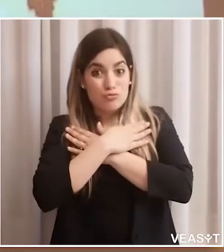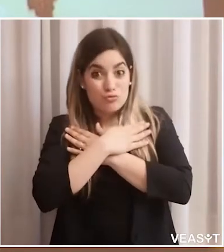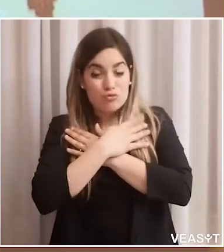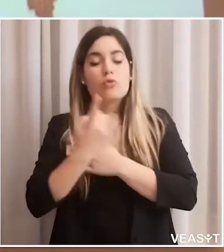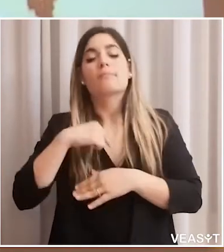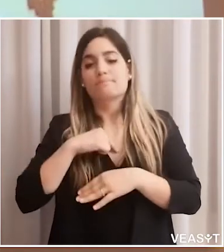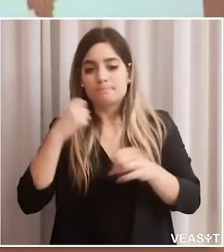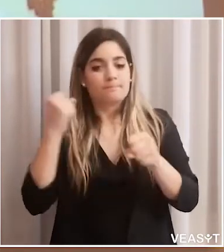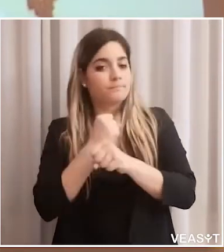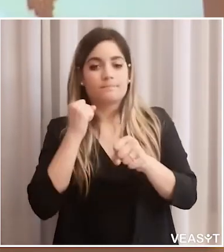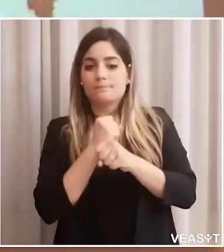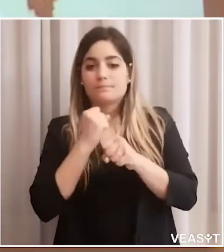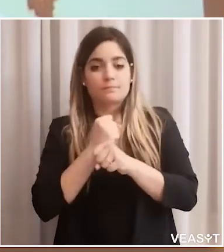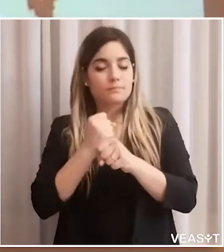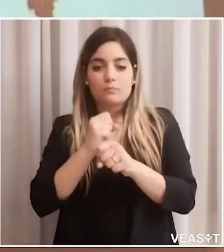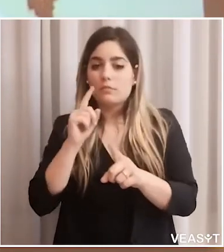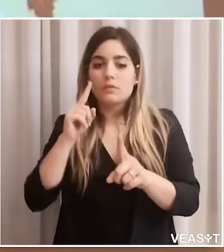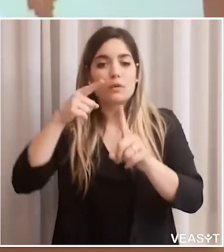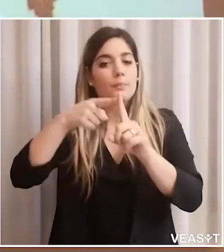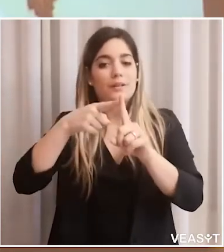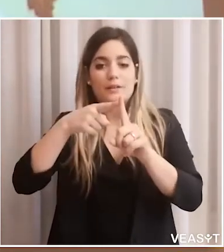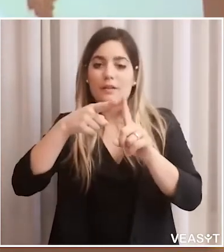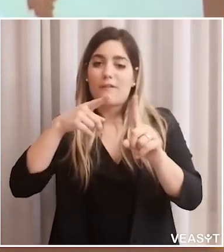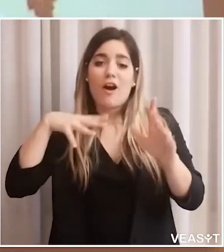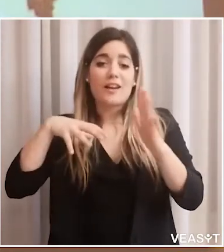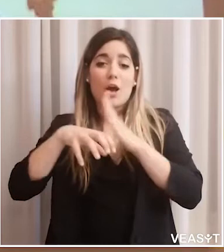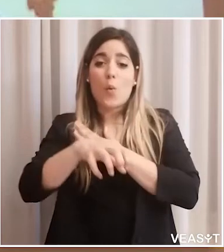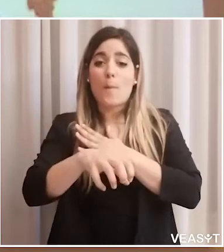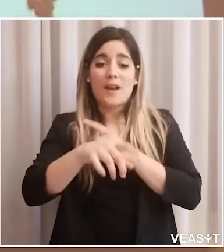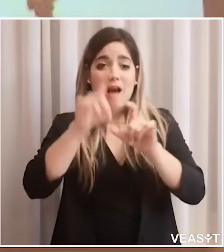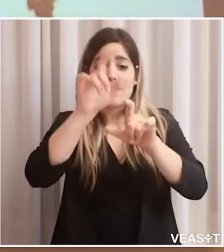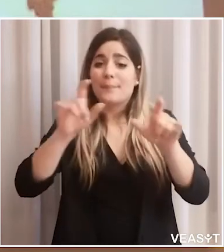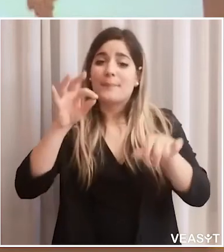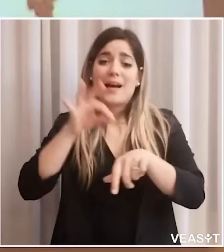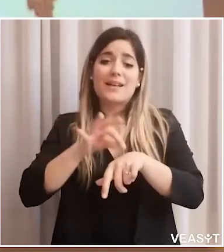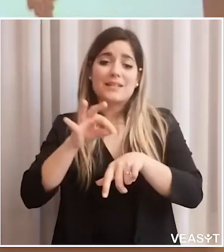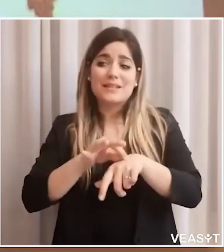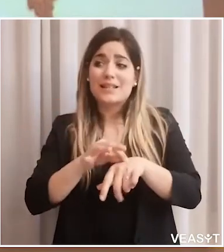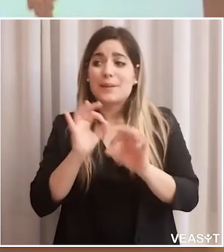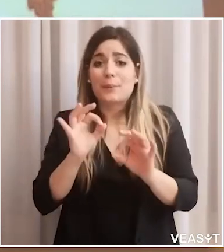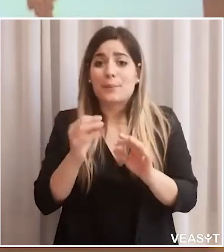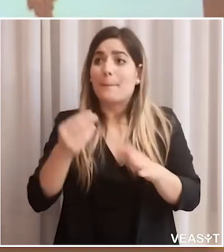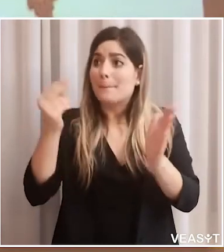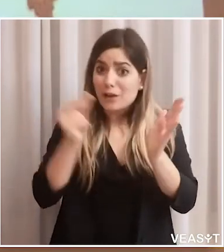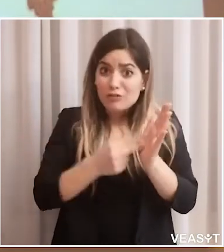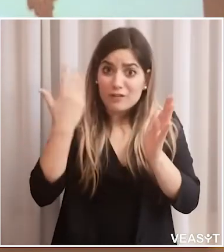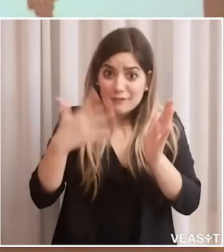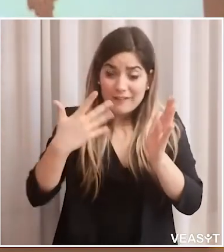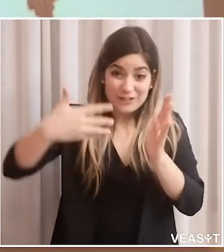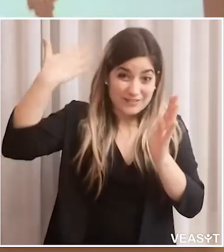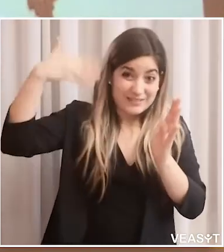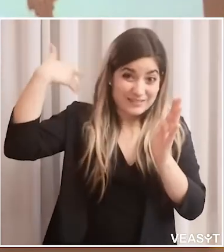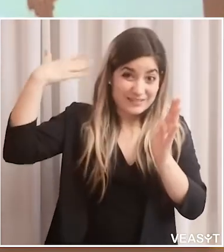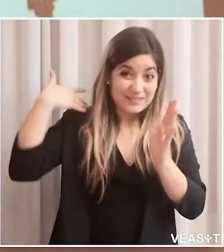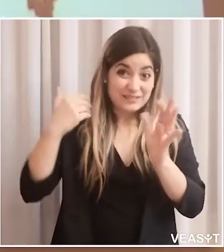ricominciare. Noi abbiamo impegnato tutto il mese di maggio sostanzialmente per recuperare tutti quelli che